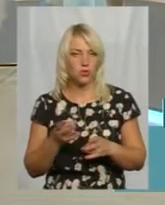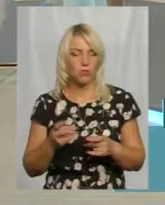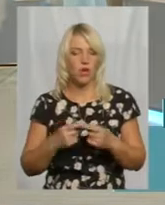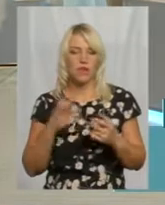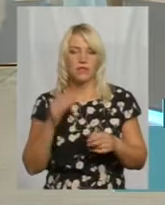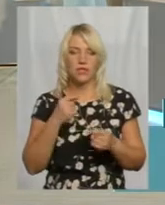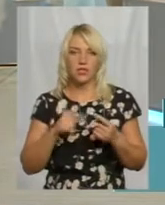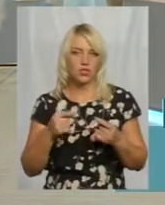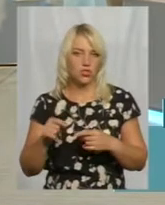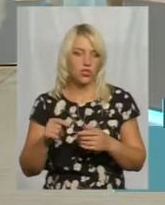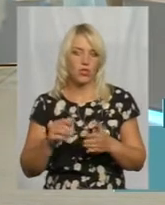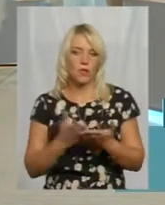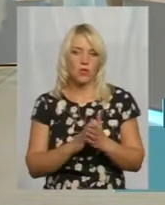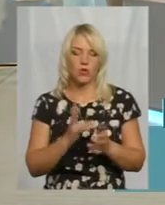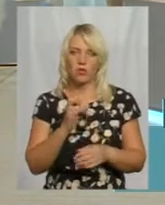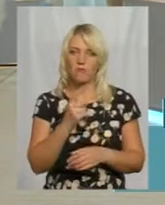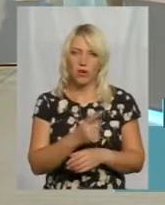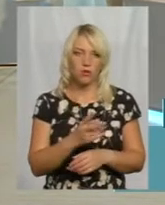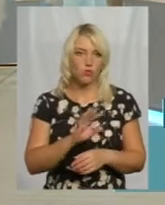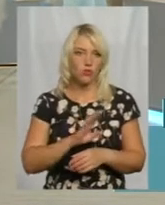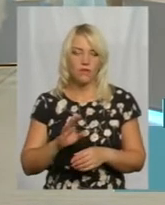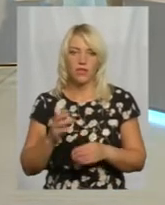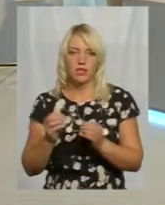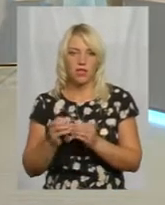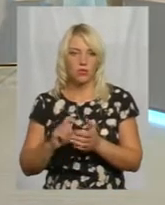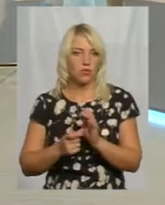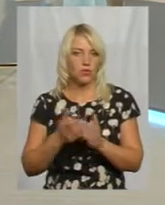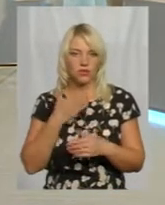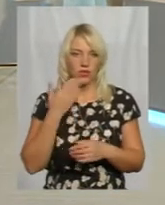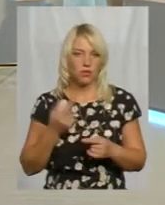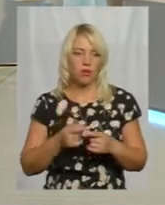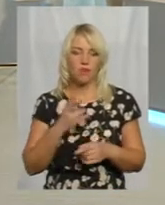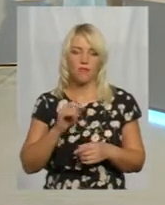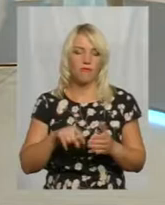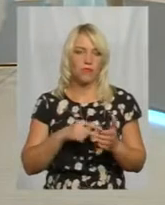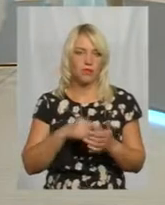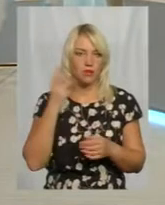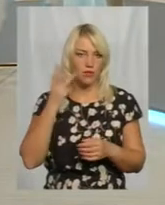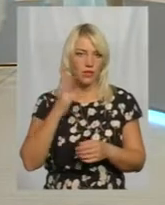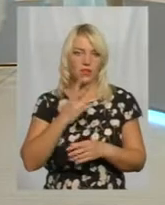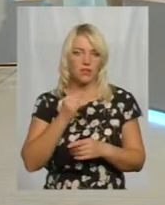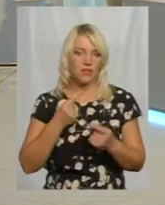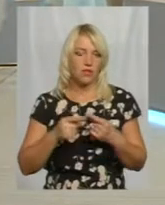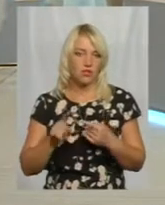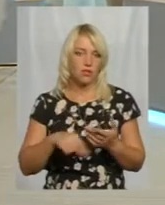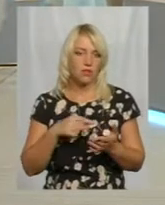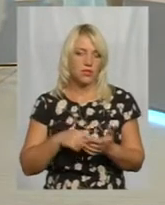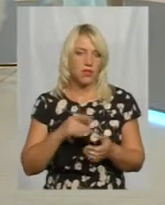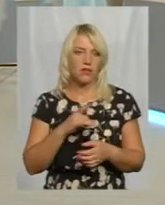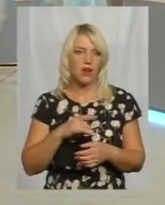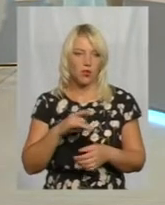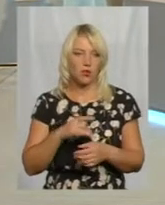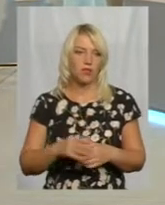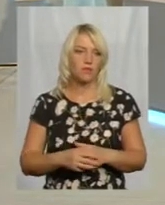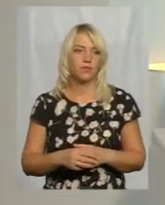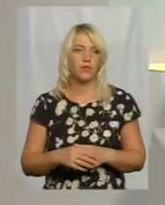інших підручників ні в першому, ні в 10 класі немає, ні в місті Хмельницькому, ні в інших містах і районах, громадах.